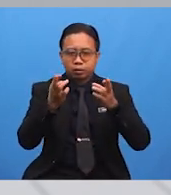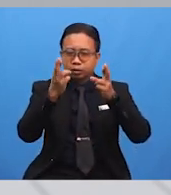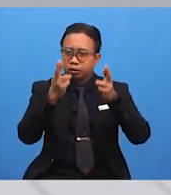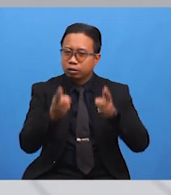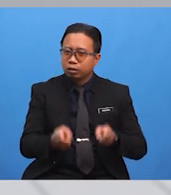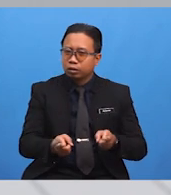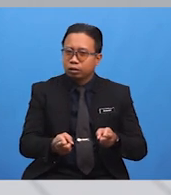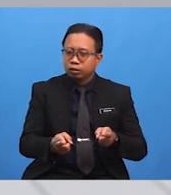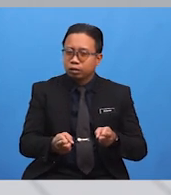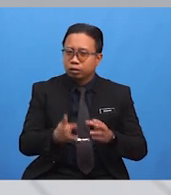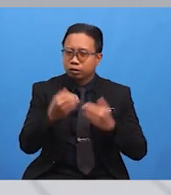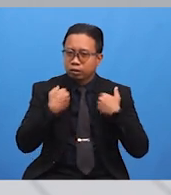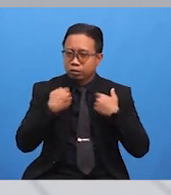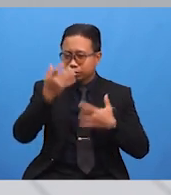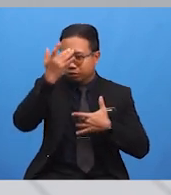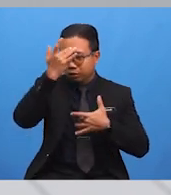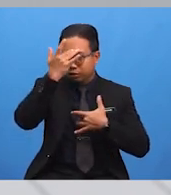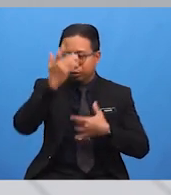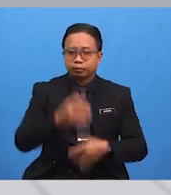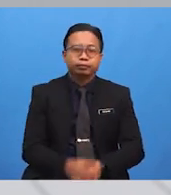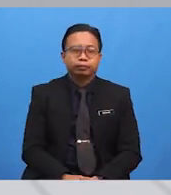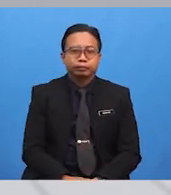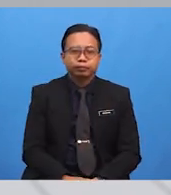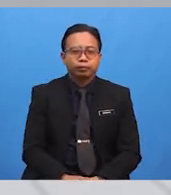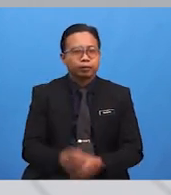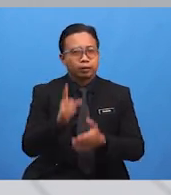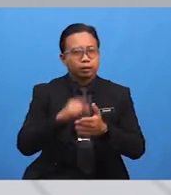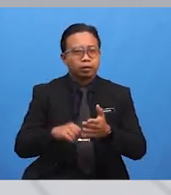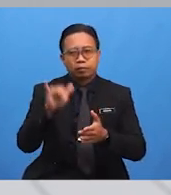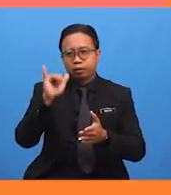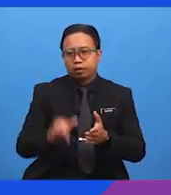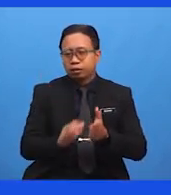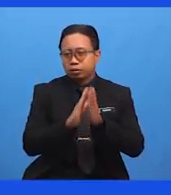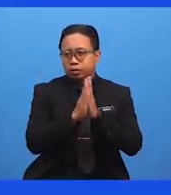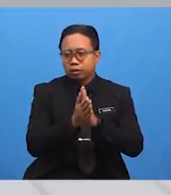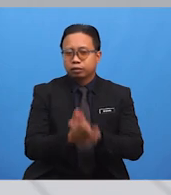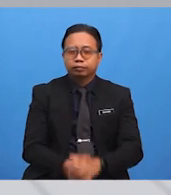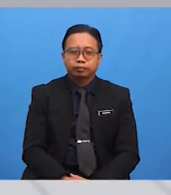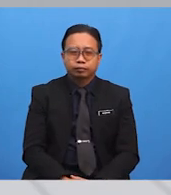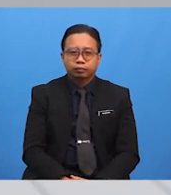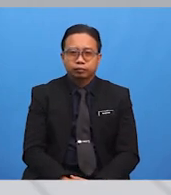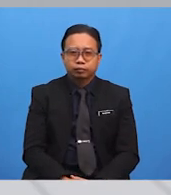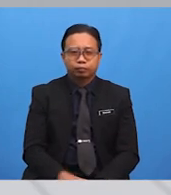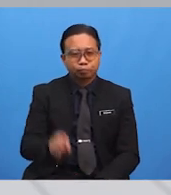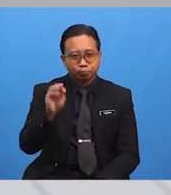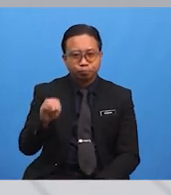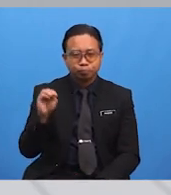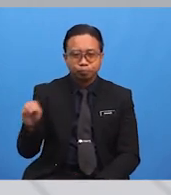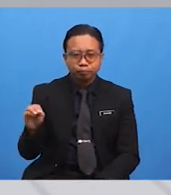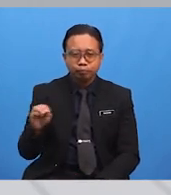adalah perpenyakit. apakah yang akan berlaku? Murid-murid,